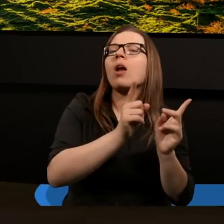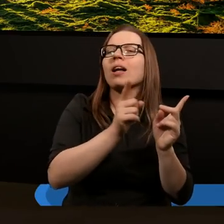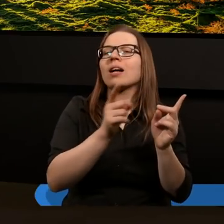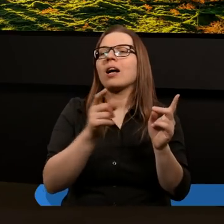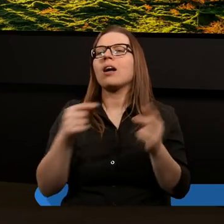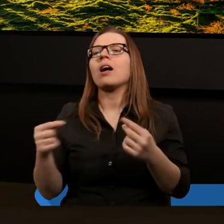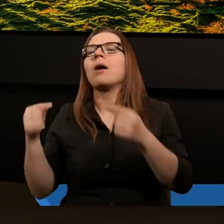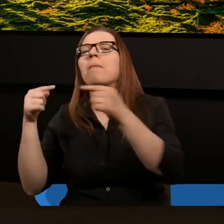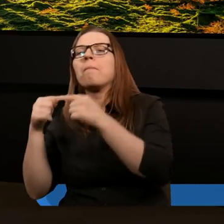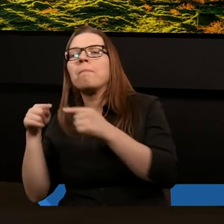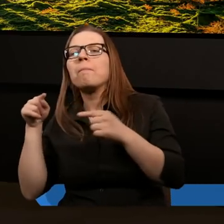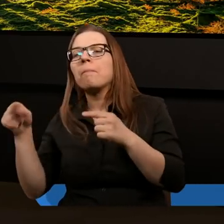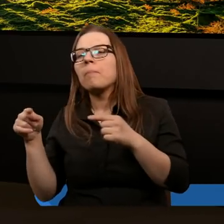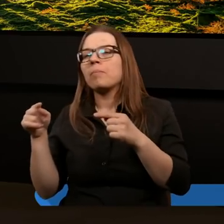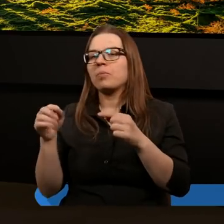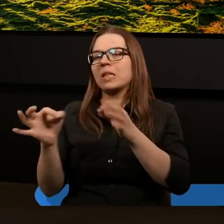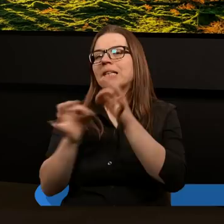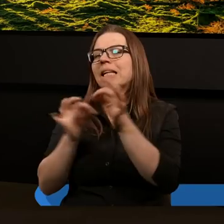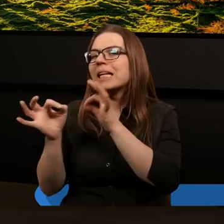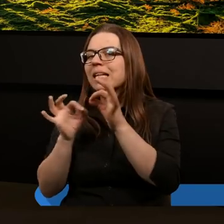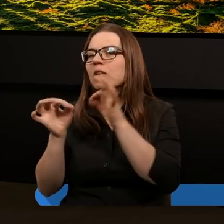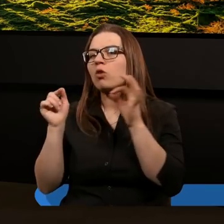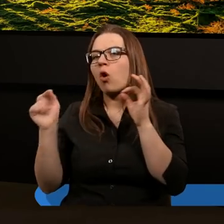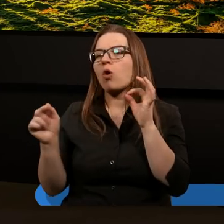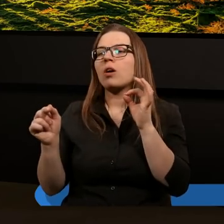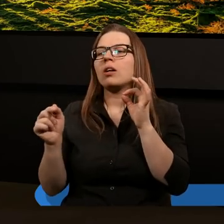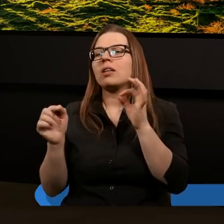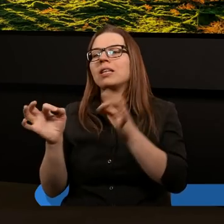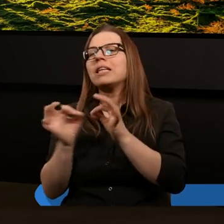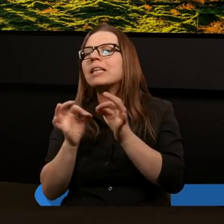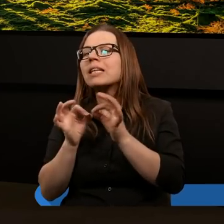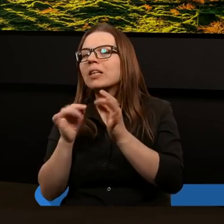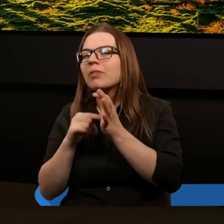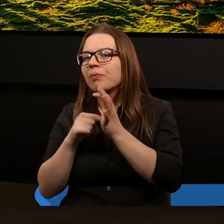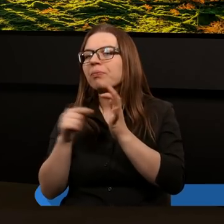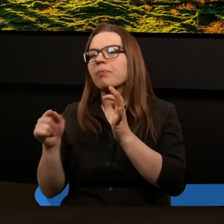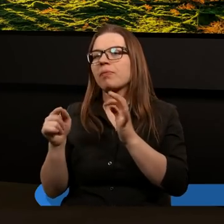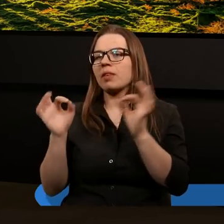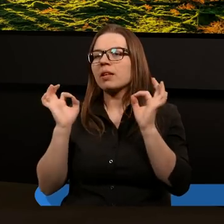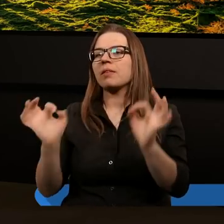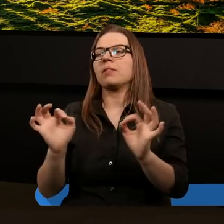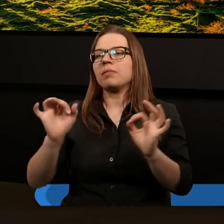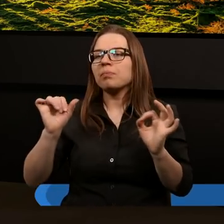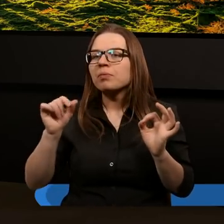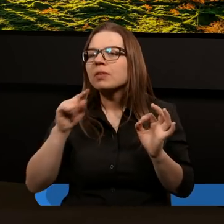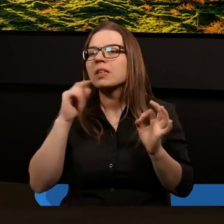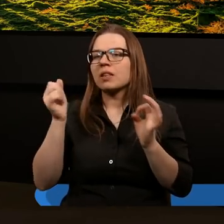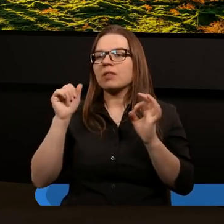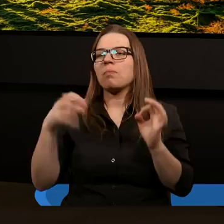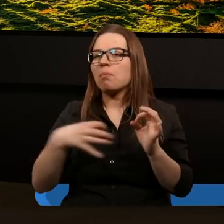pasuje do tej historii, tej historii chrwistej, czerwonej,